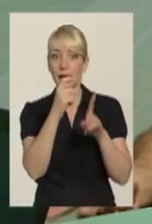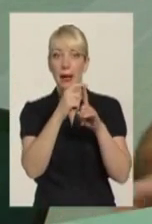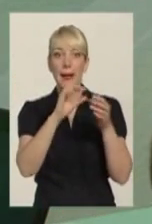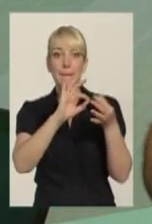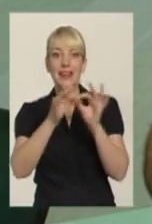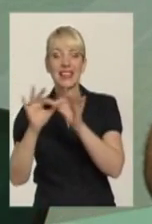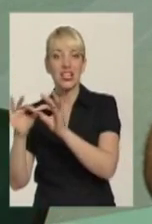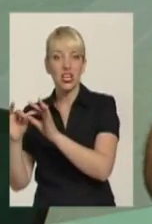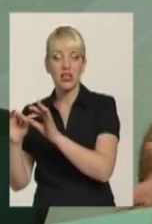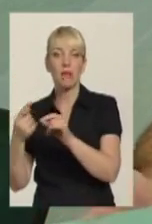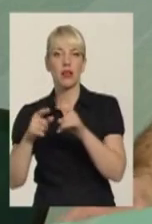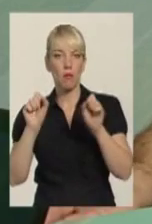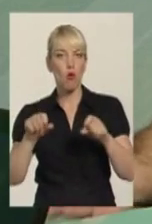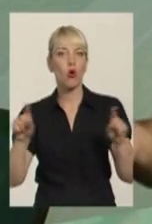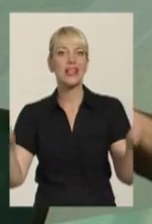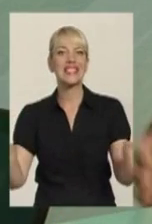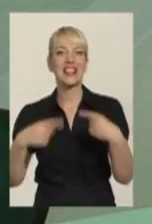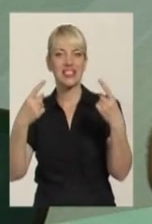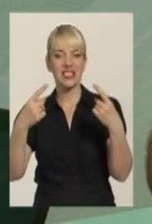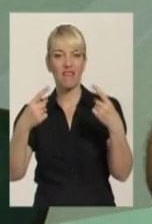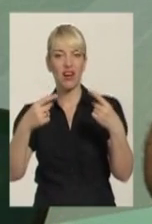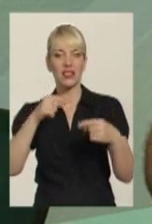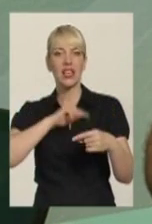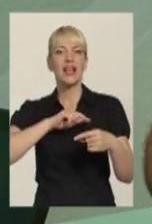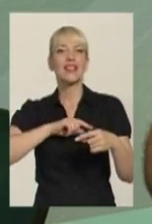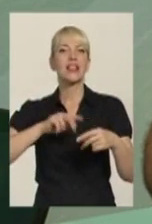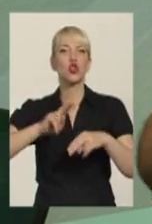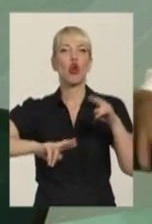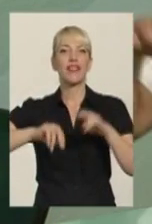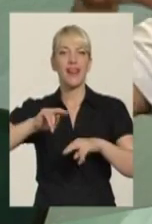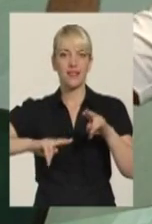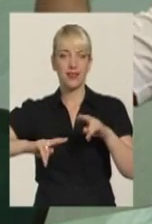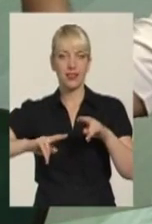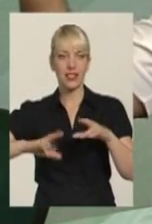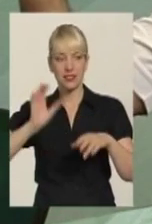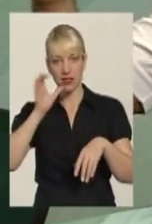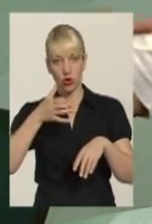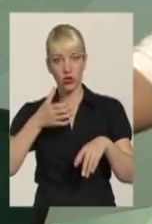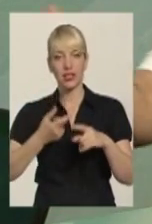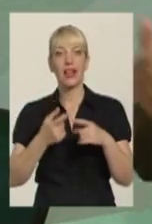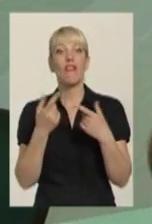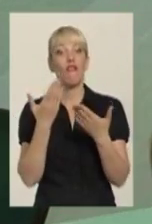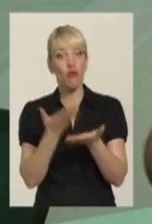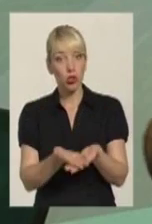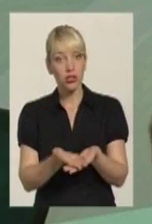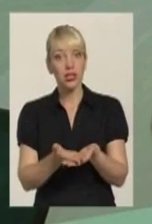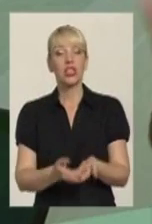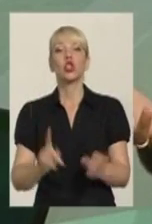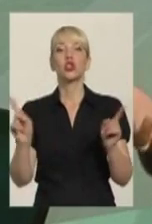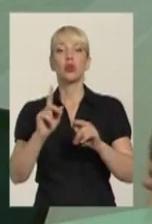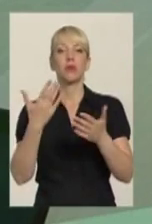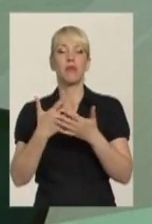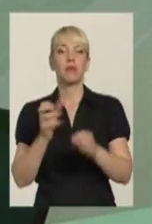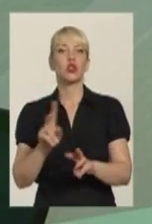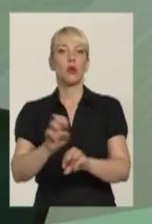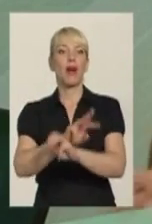створювати настрійне, де толерантність закінчується. Для того, щоб обеспечити чи